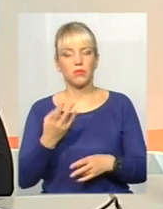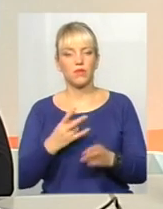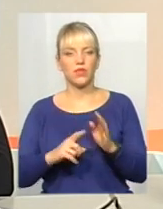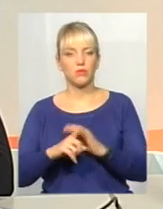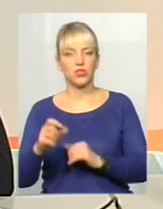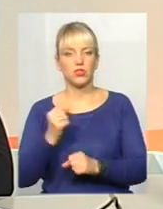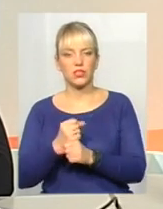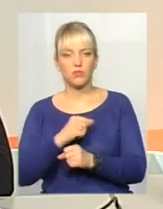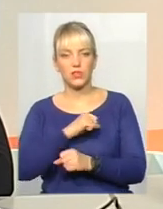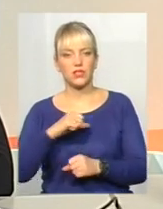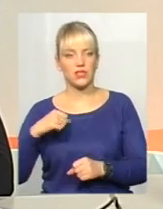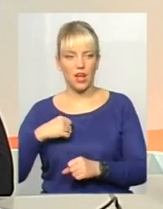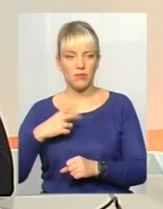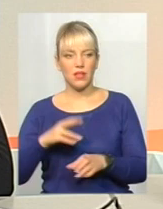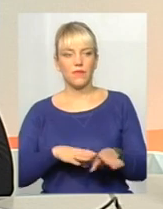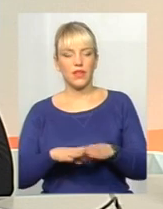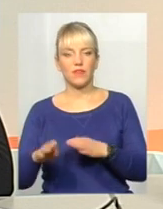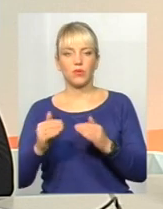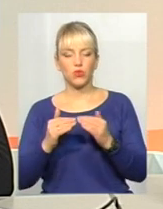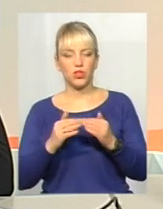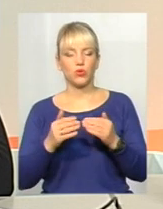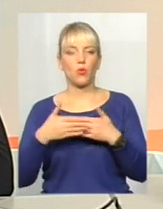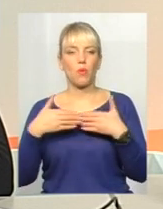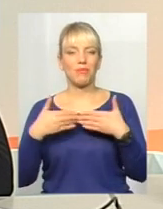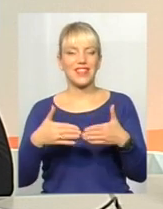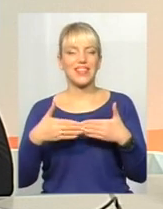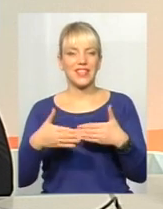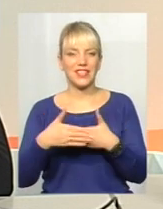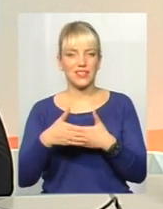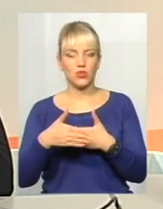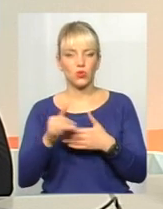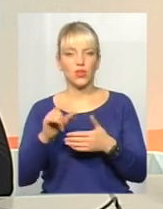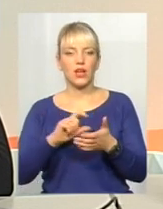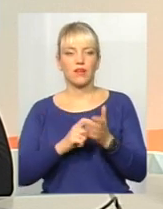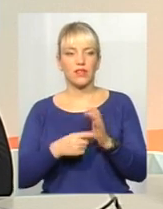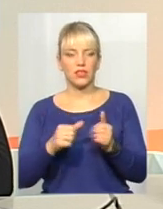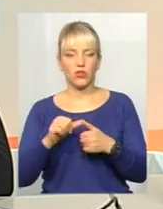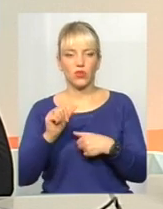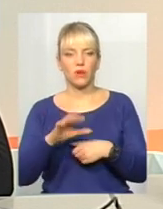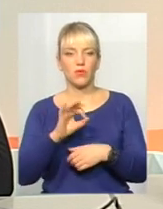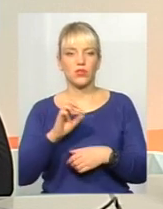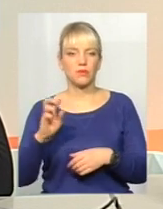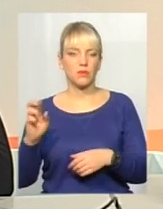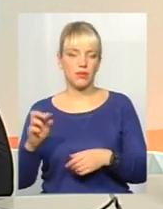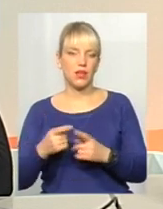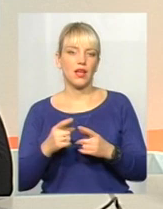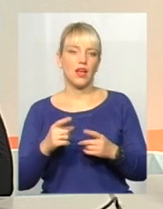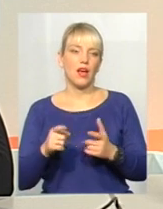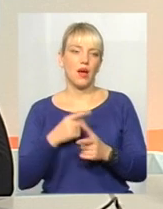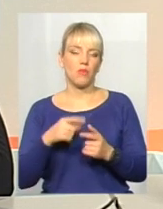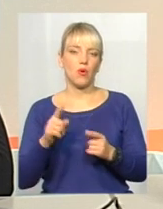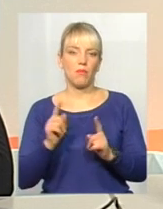почати щось робити самі. На лінії будинку, під'їзду, окремої квартири, ОСББ або мікрорайону.